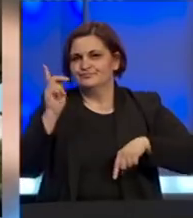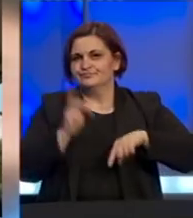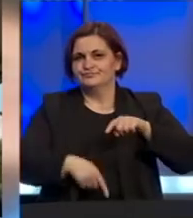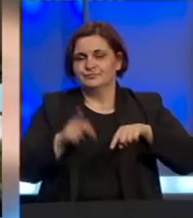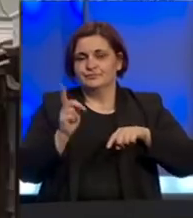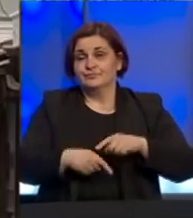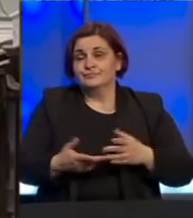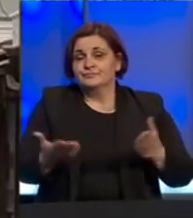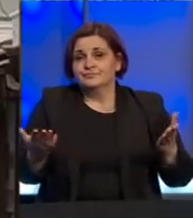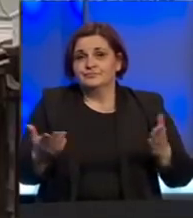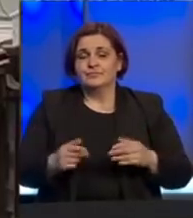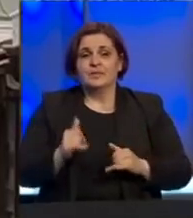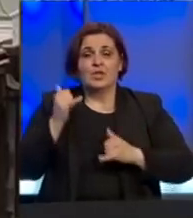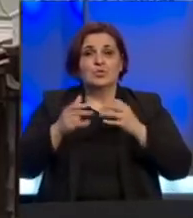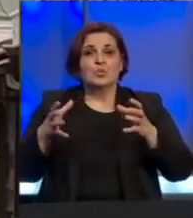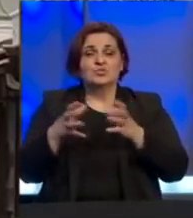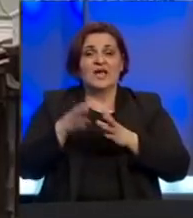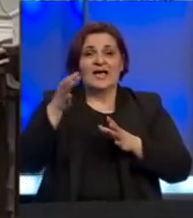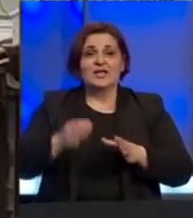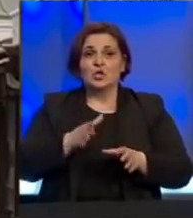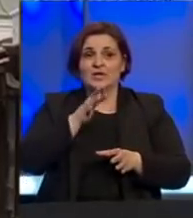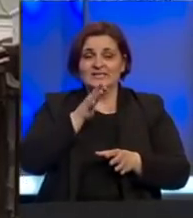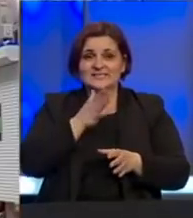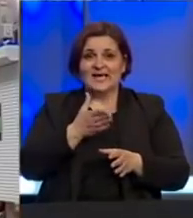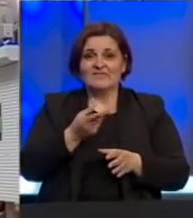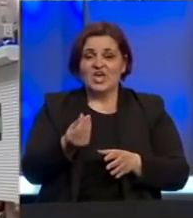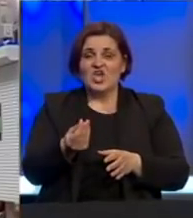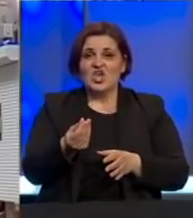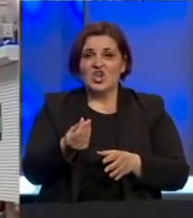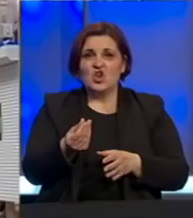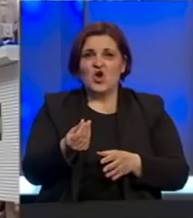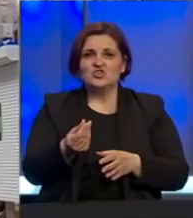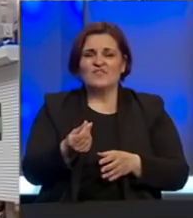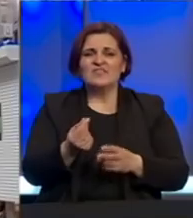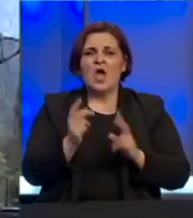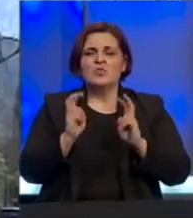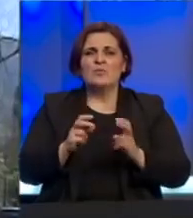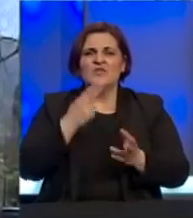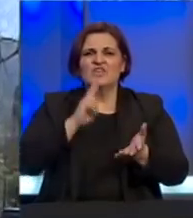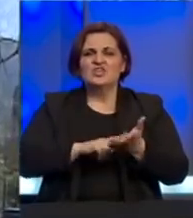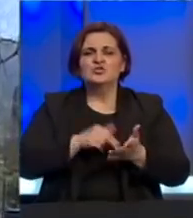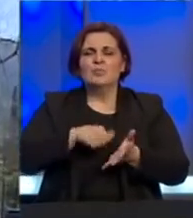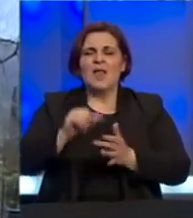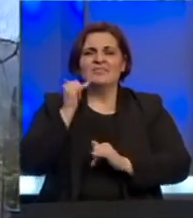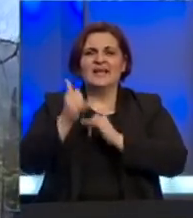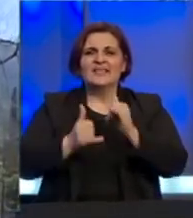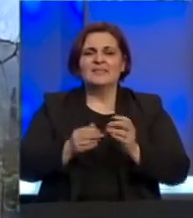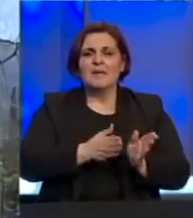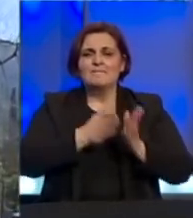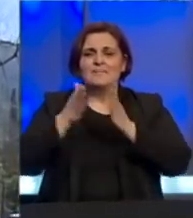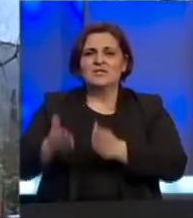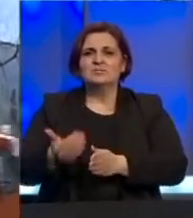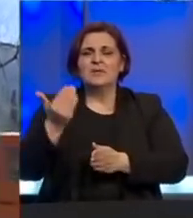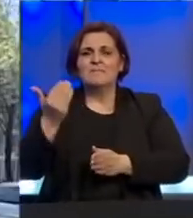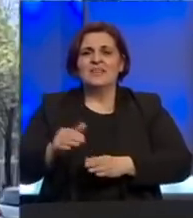posla Turistička zajednica kantona Sarajevo će novac od boravišnih taksiju koje su uplatili turisti preusmjeriti za